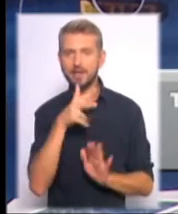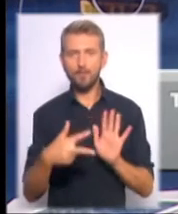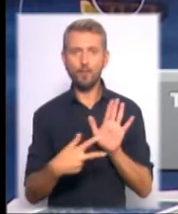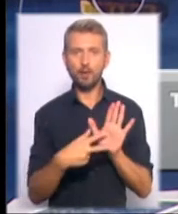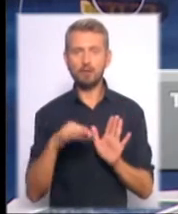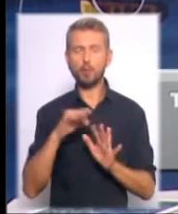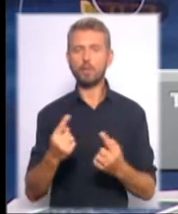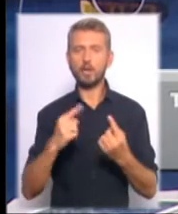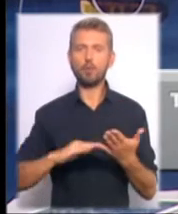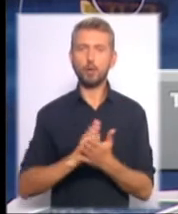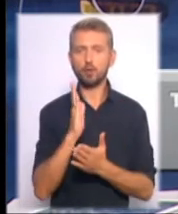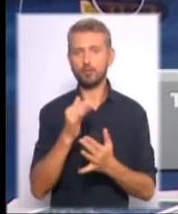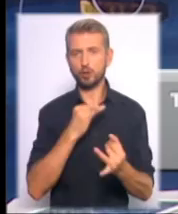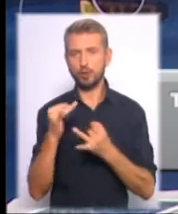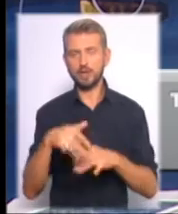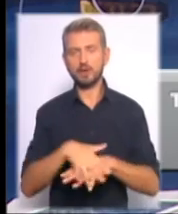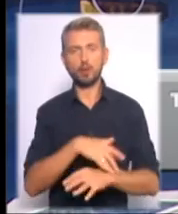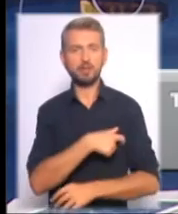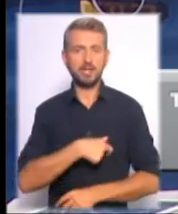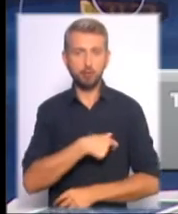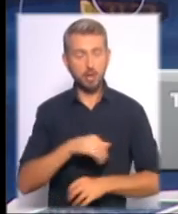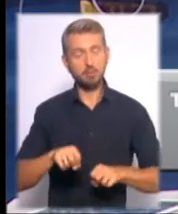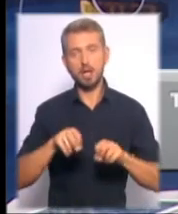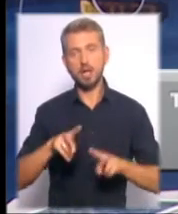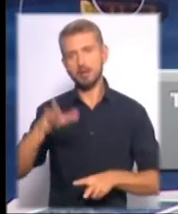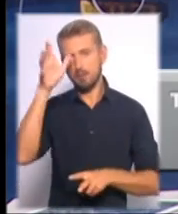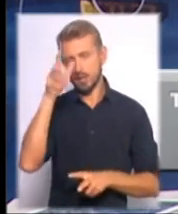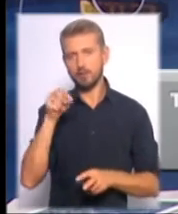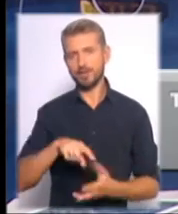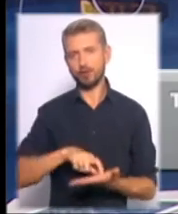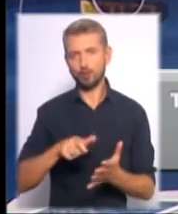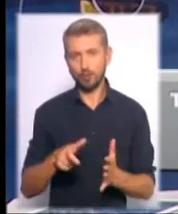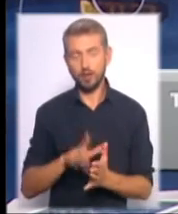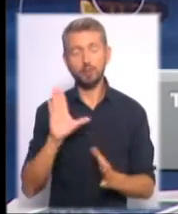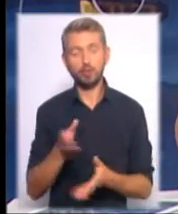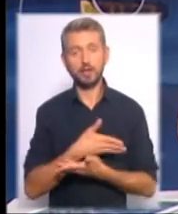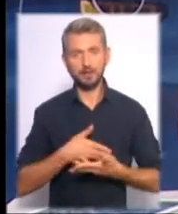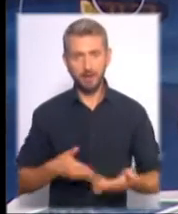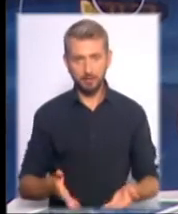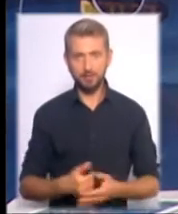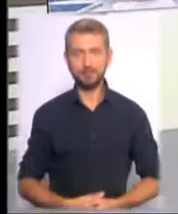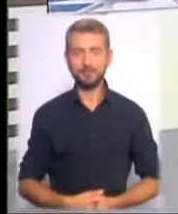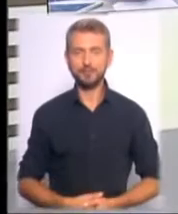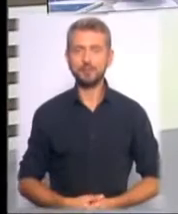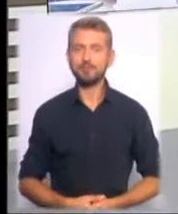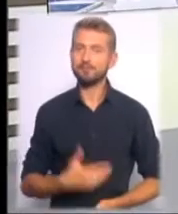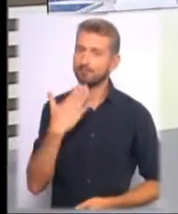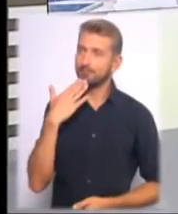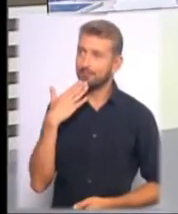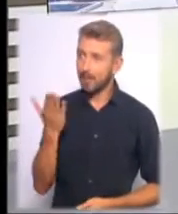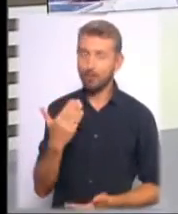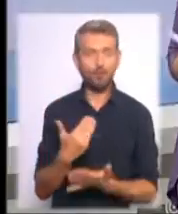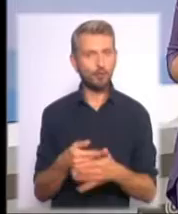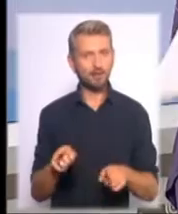про велику політику будемо говорити з народними депутатами і експертами у нашій студії. Тому будьте з нами, ми розпочинаємо. Дякую тобі, Лілля. Дякую. Ось